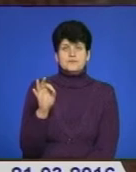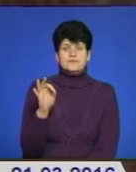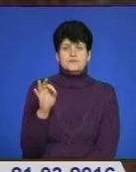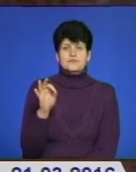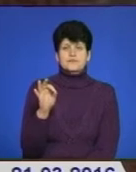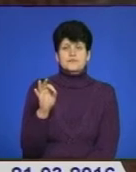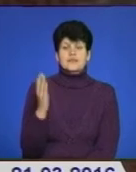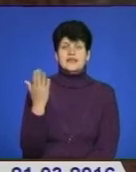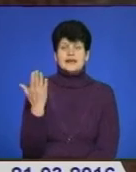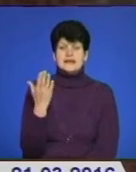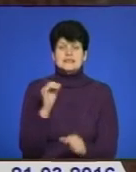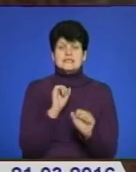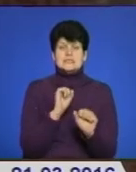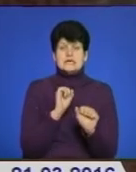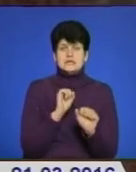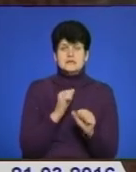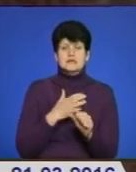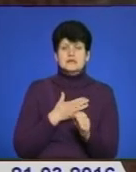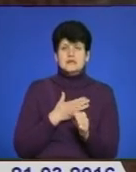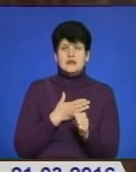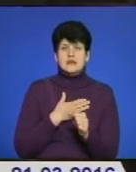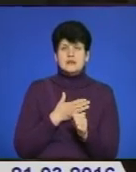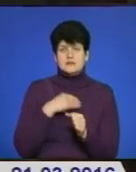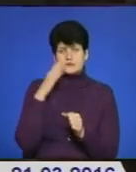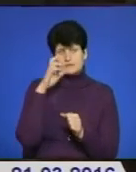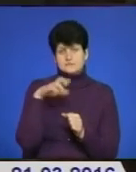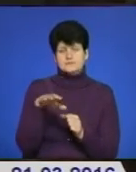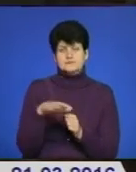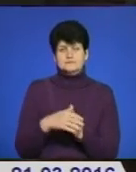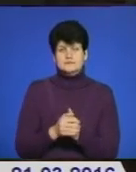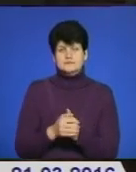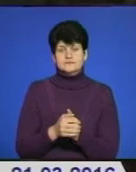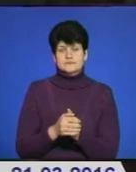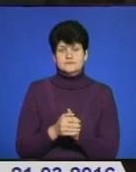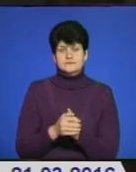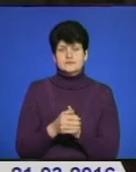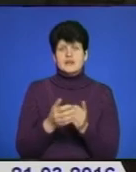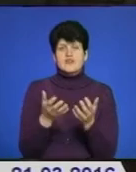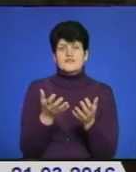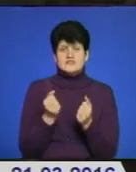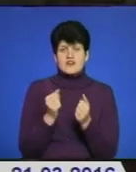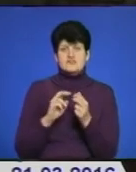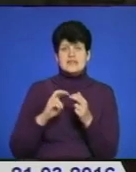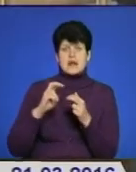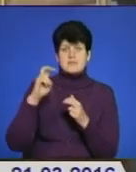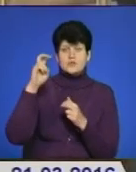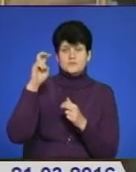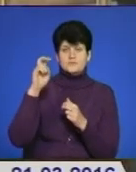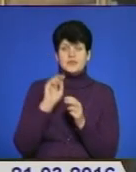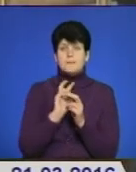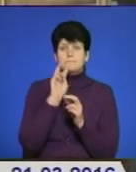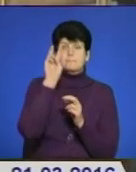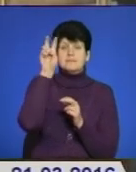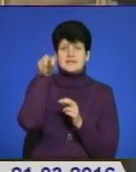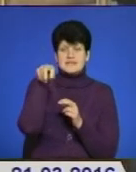захищають нашу батьківщину. Взявши драбину, перелізши